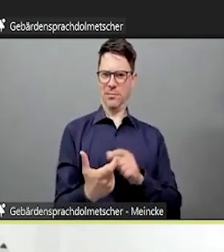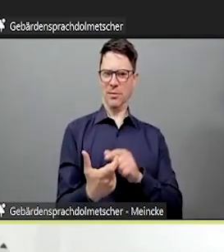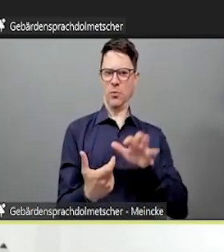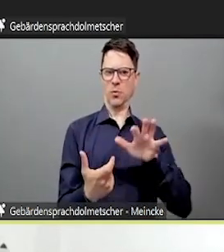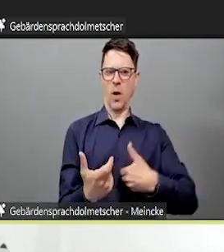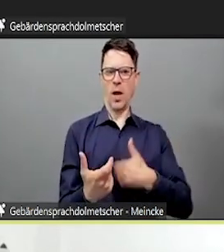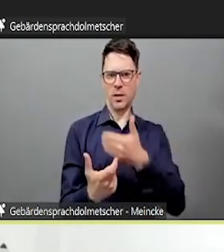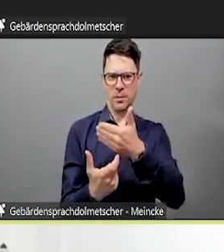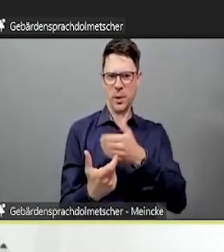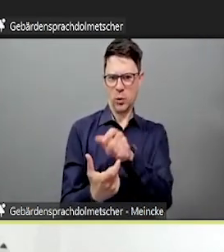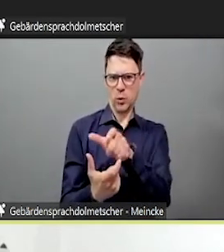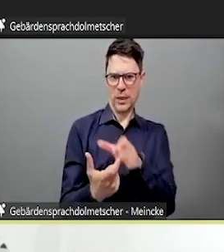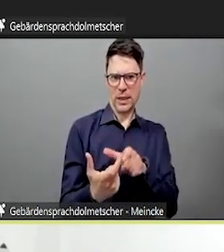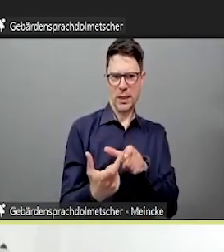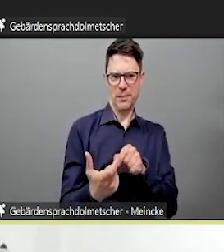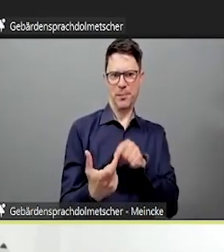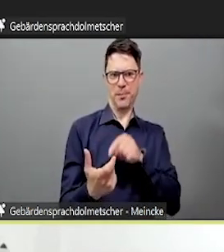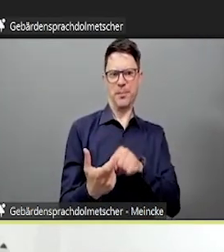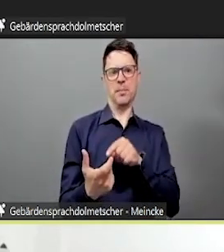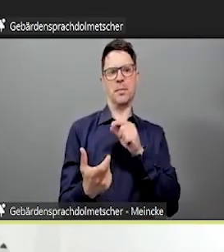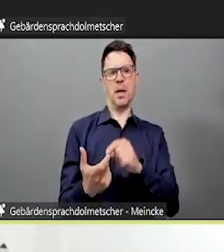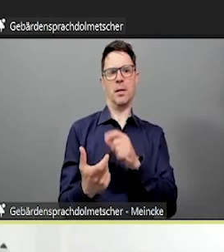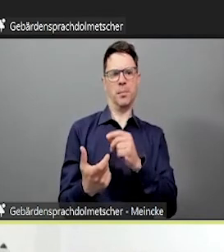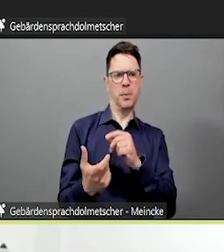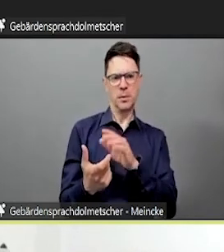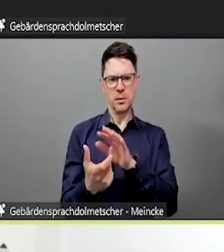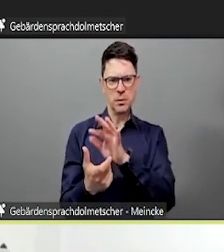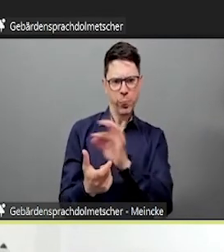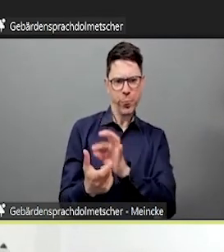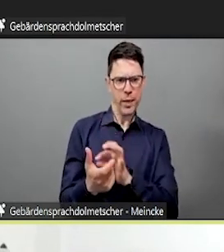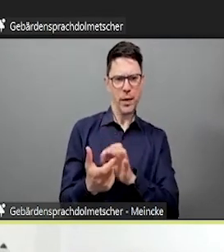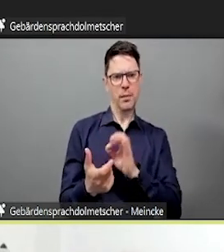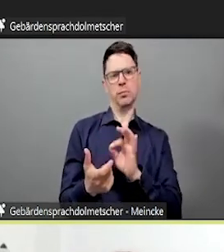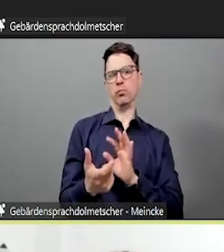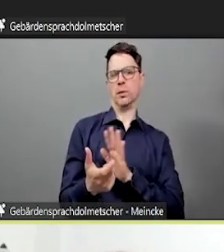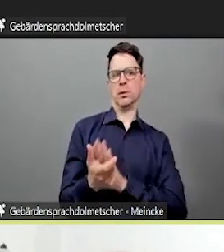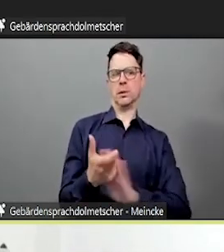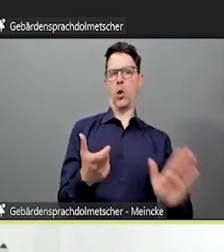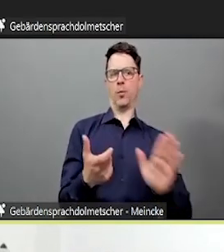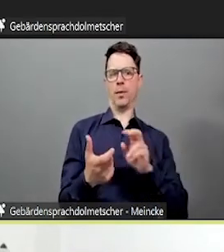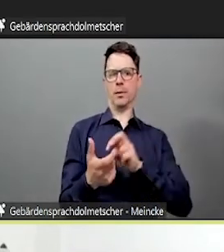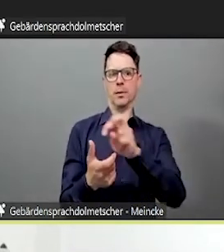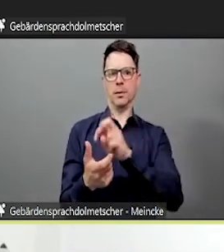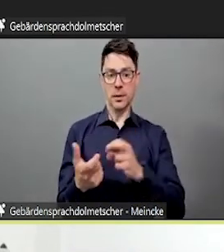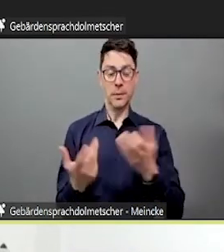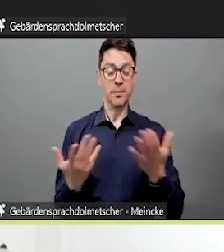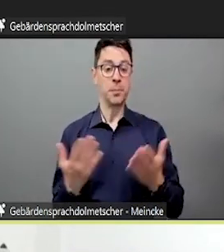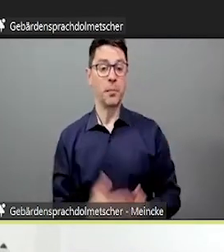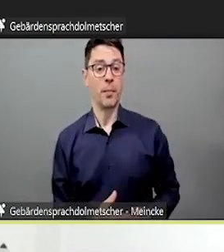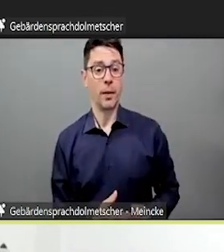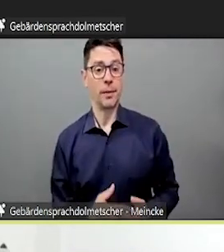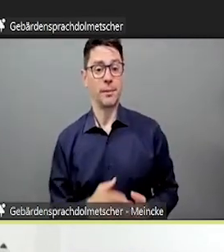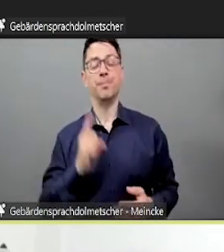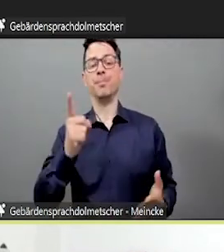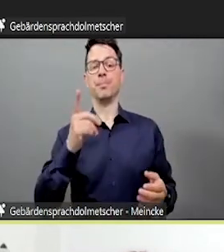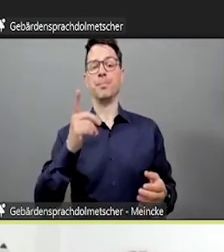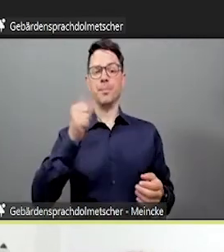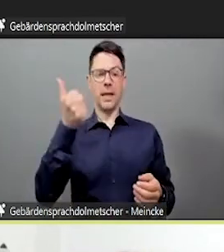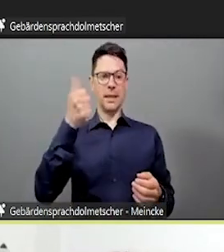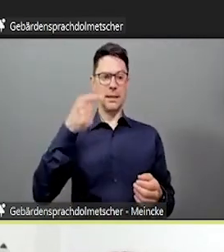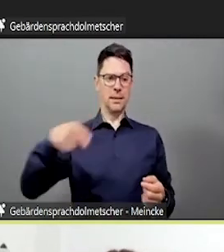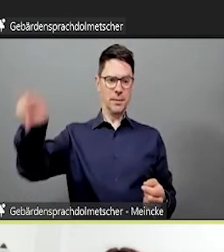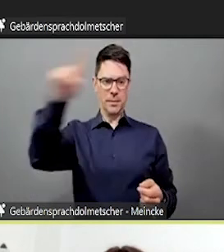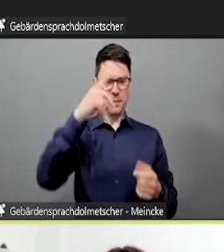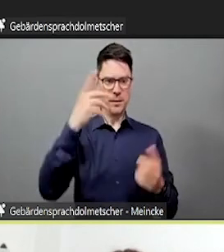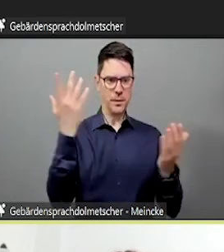deinem Arbeitszimmer. Das kann auch manchmal ganz interessant sein. Klar, kann natürlich wieder sein, dass jemand es nicht möchte, dass man vielleicht genau erkennt, wo er wohnt.